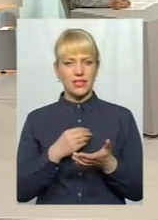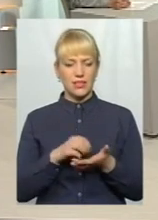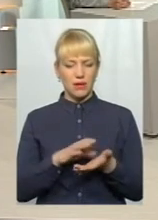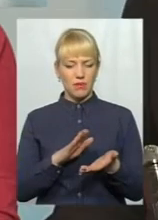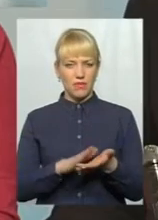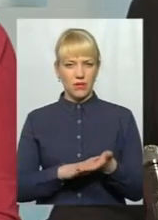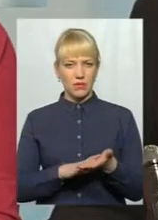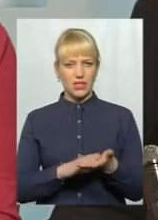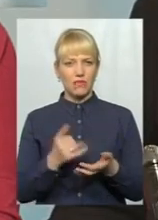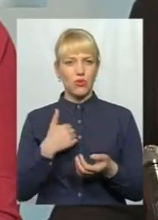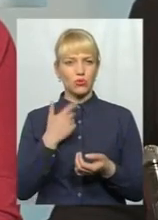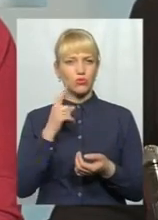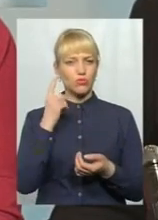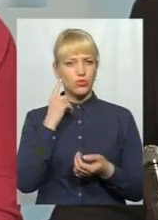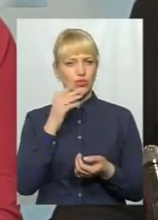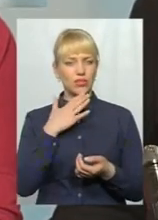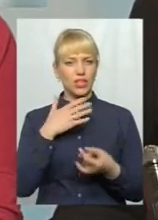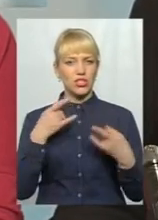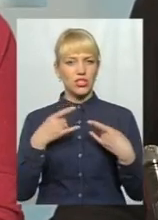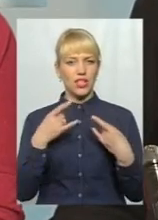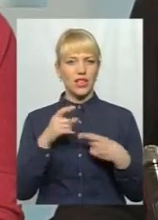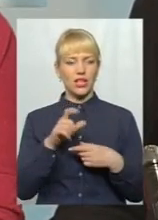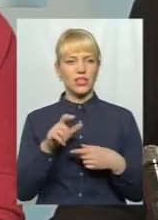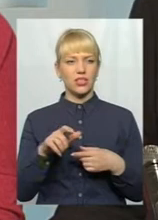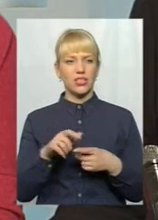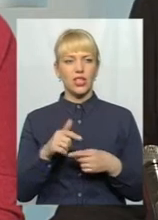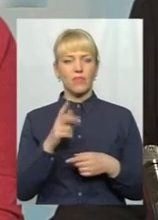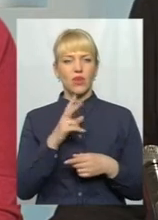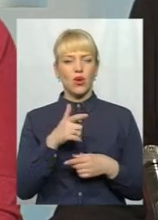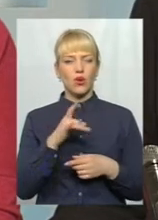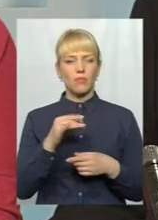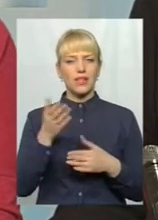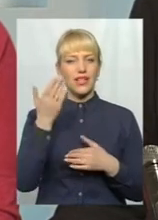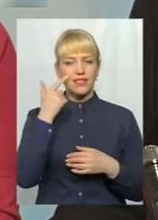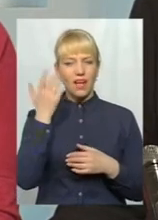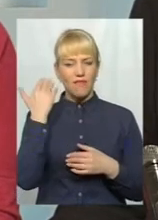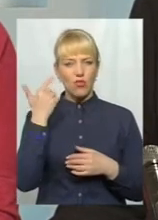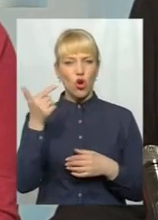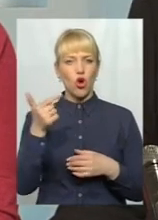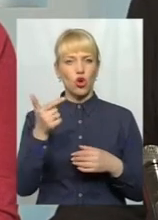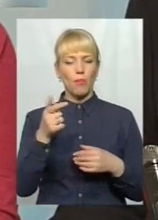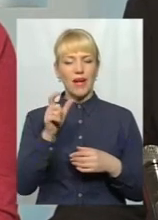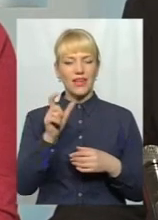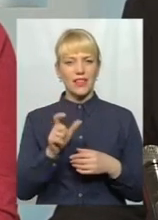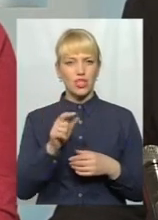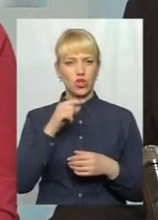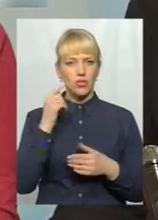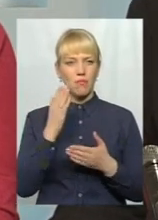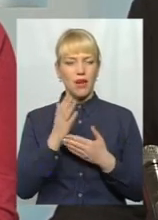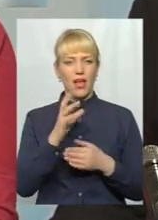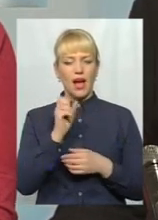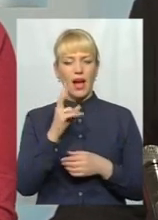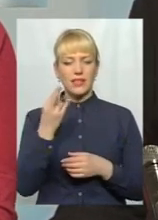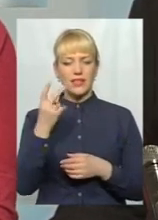щоб наші послу почули наші телеглядачі, Костянтин Григоришин, донедавна громадянин Росії, має акції в 11 обленерго.